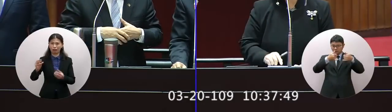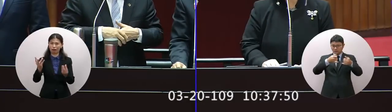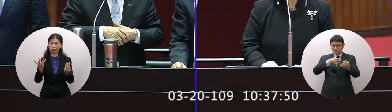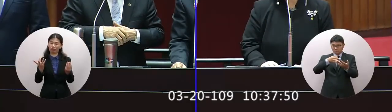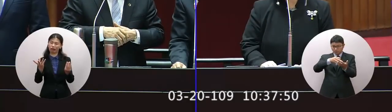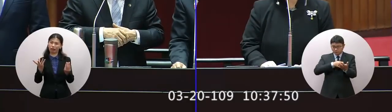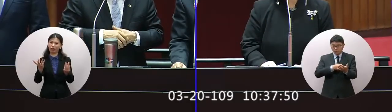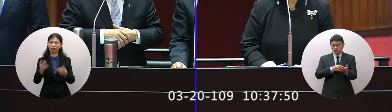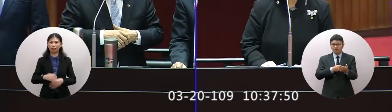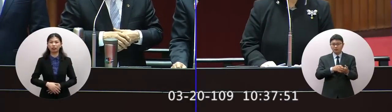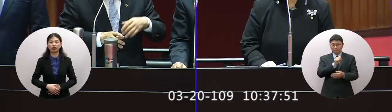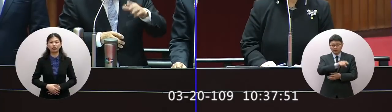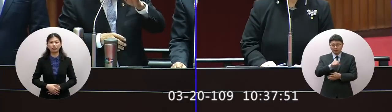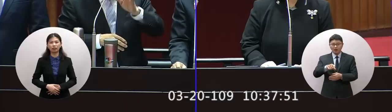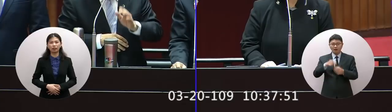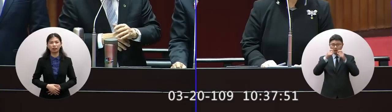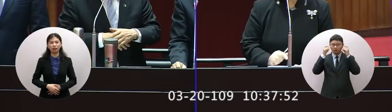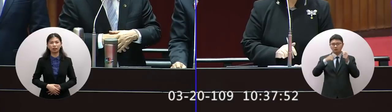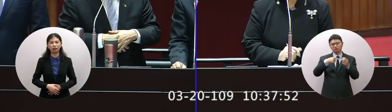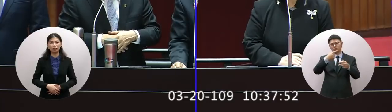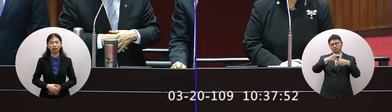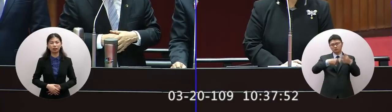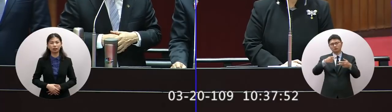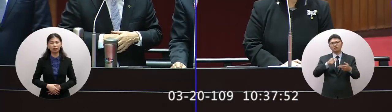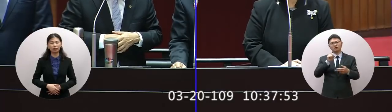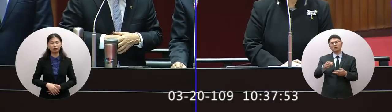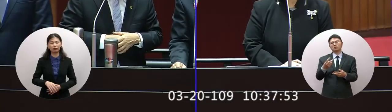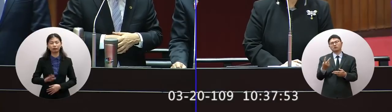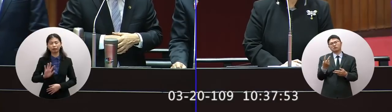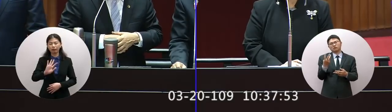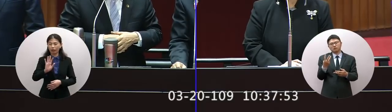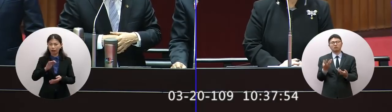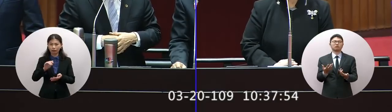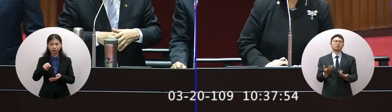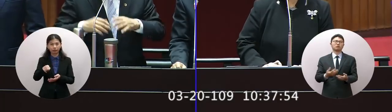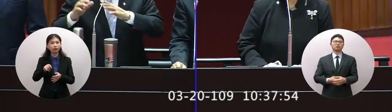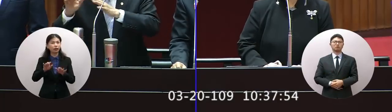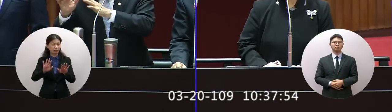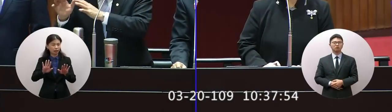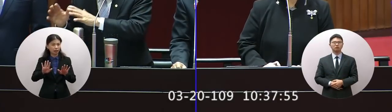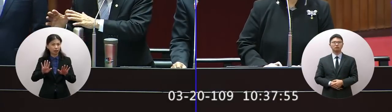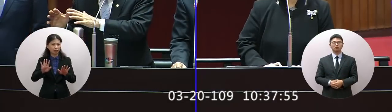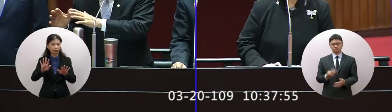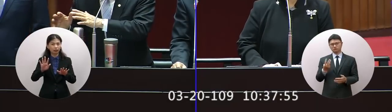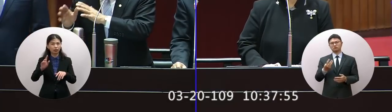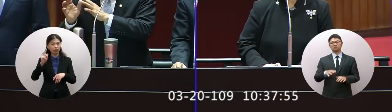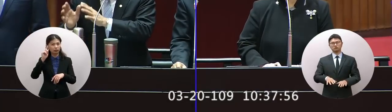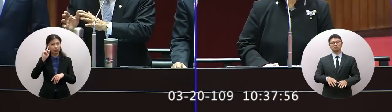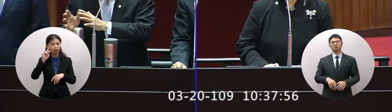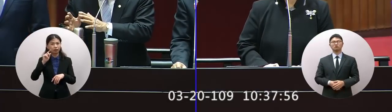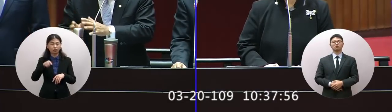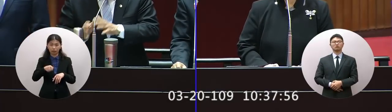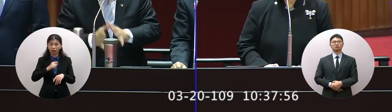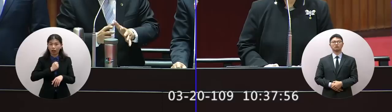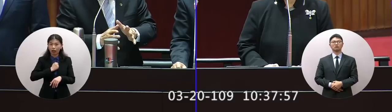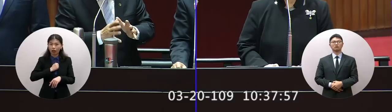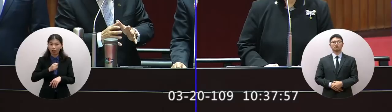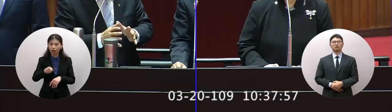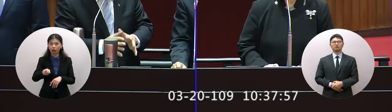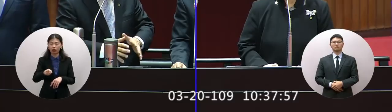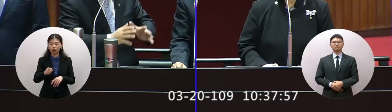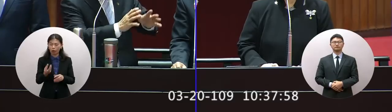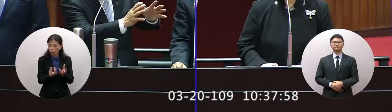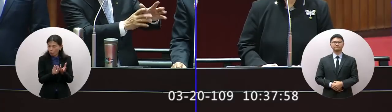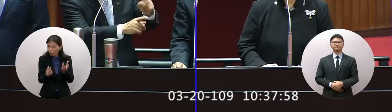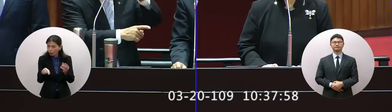禮拜才可以領兩個而已沒有那你是看沒有不只兩個現在現在你要知道說還有